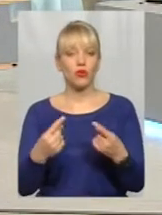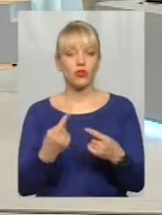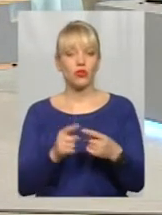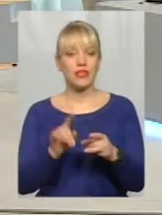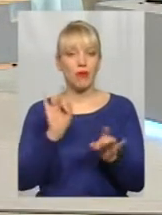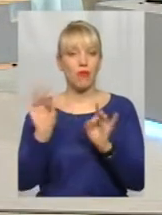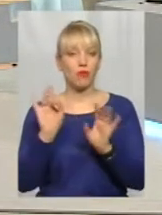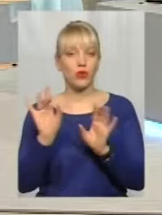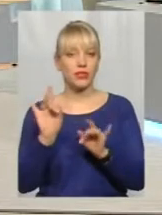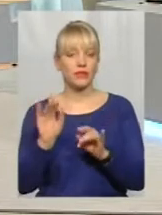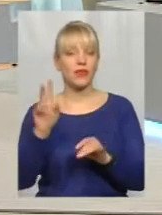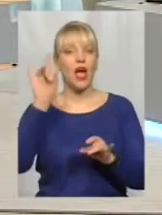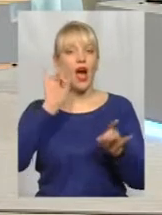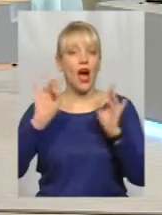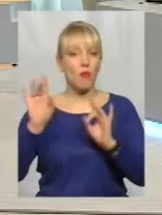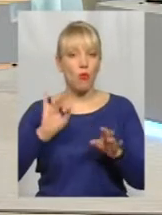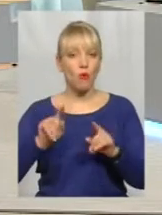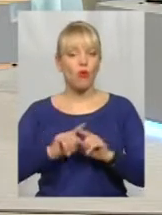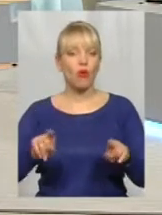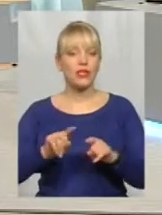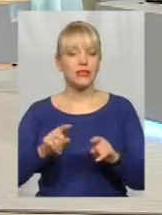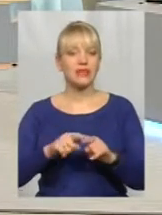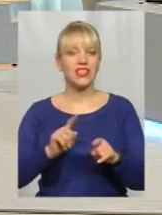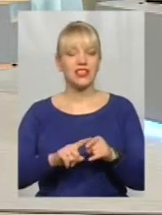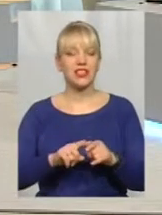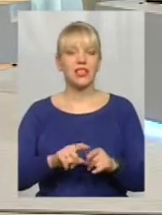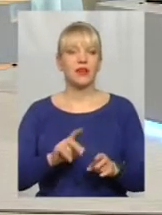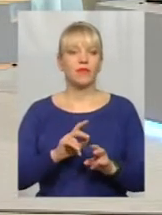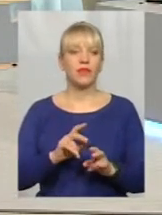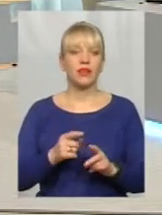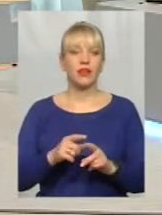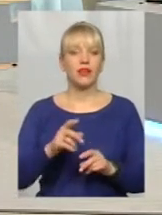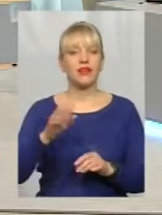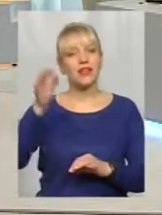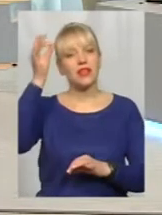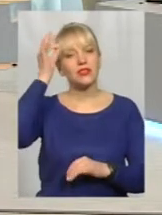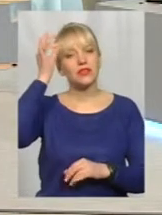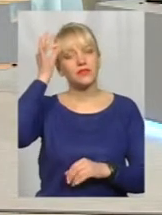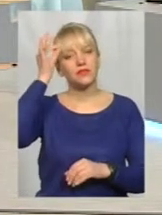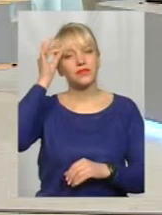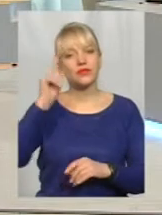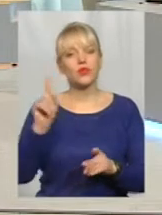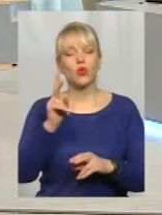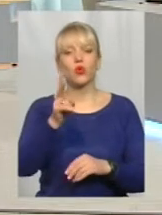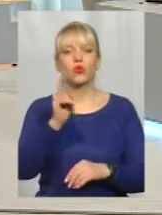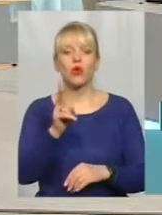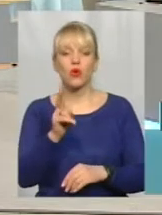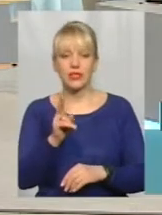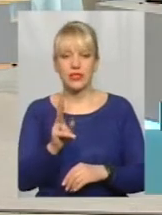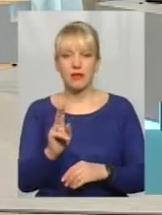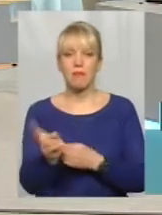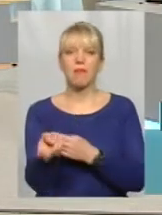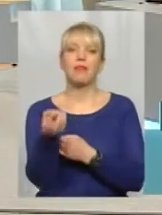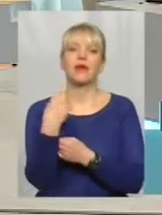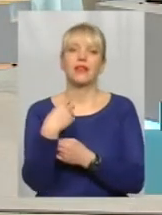популізм, а популізм паразитує на ностальгії за тим, що хтось прийде і щось дасть.